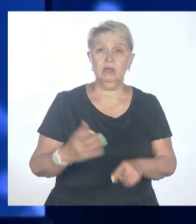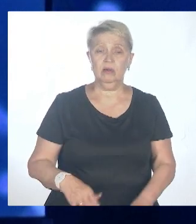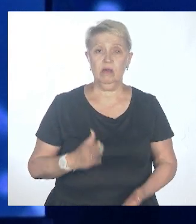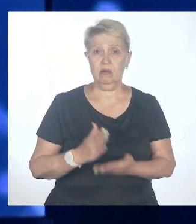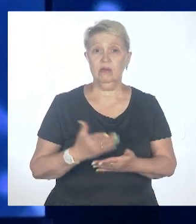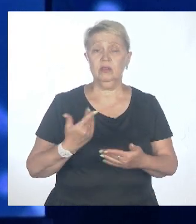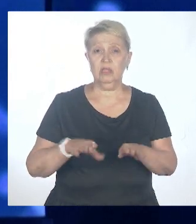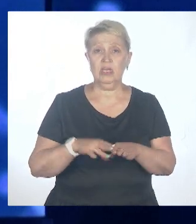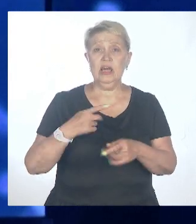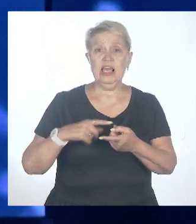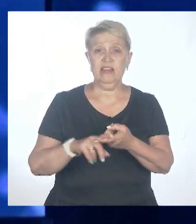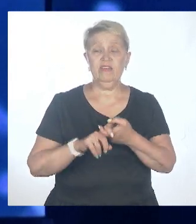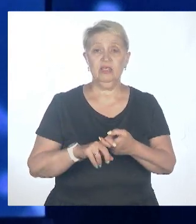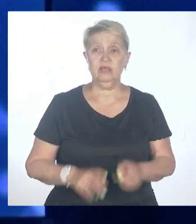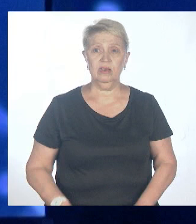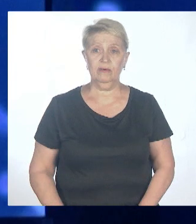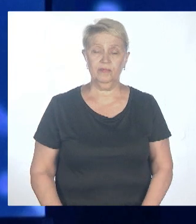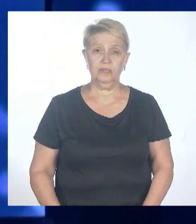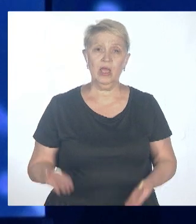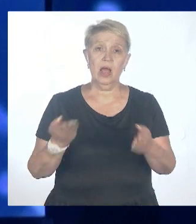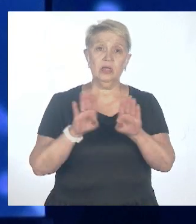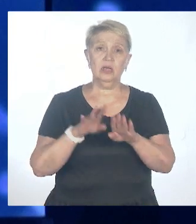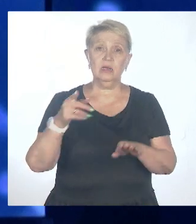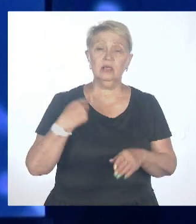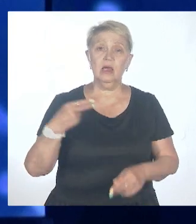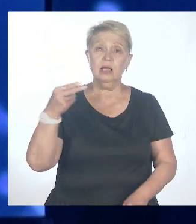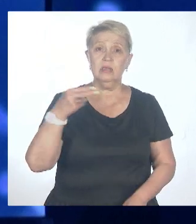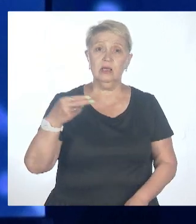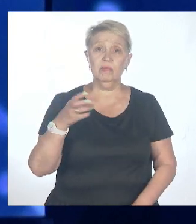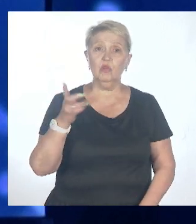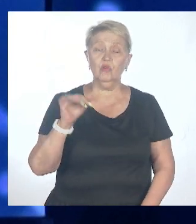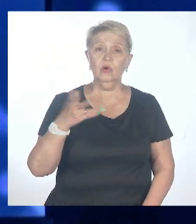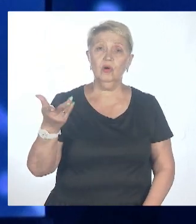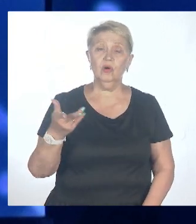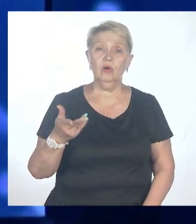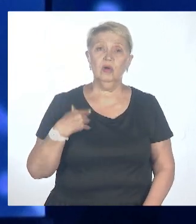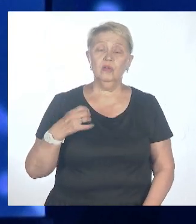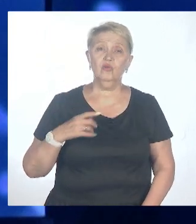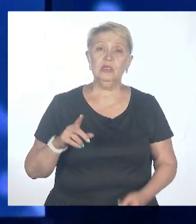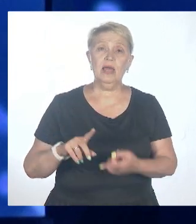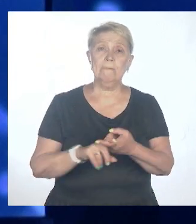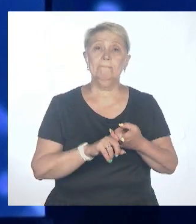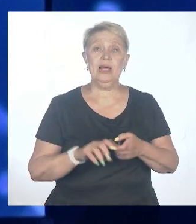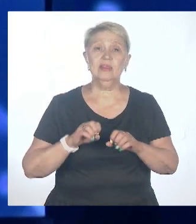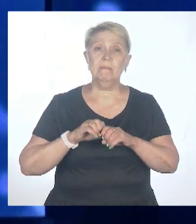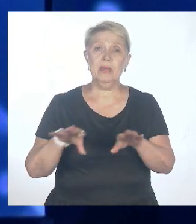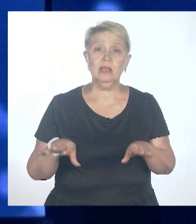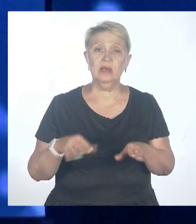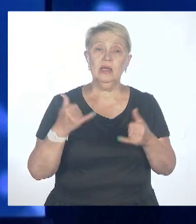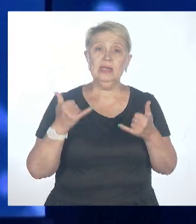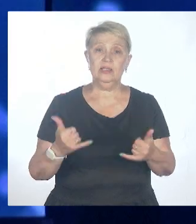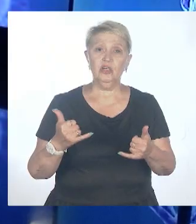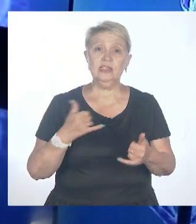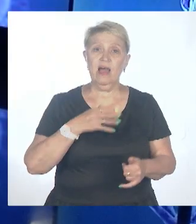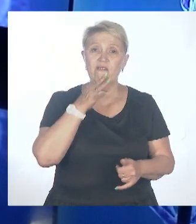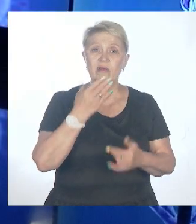Ага. Закрыть тему коронавируса, но не пандемий, последним вопросом. Сейчас, во время